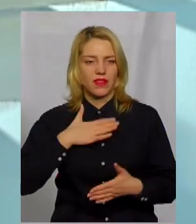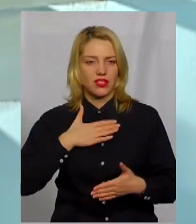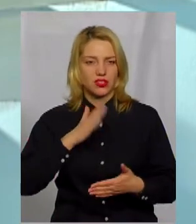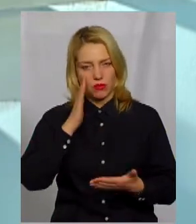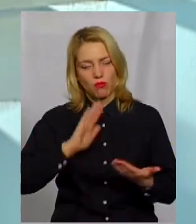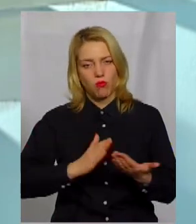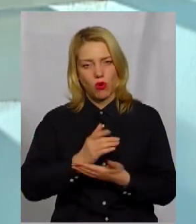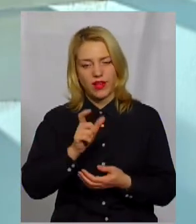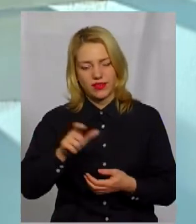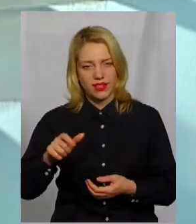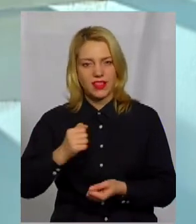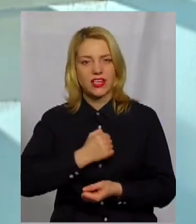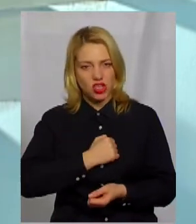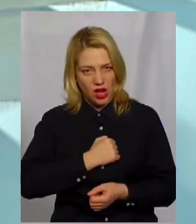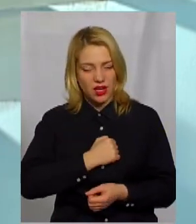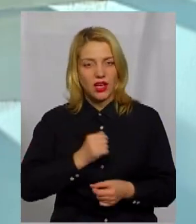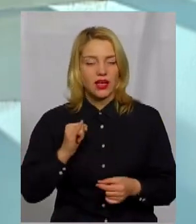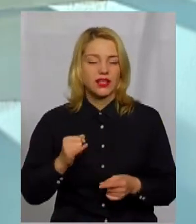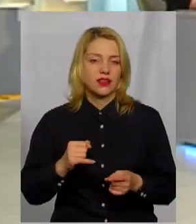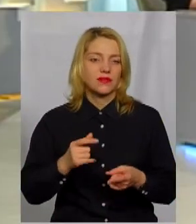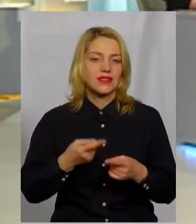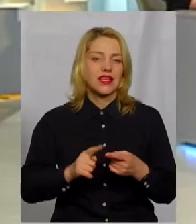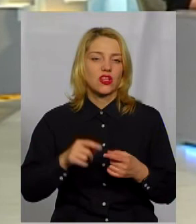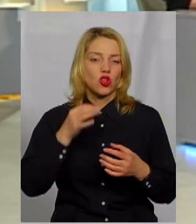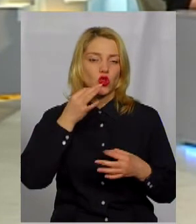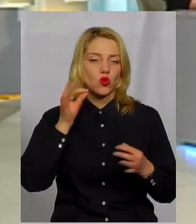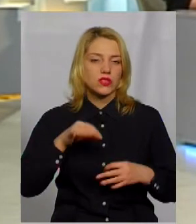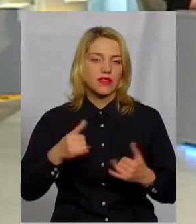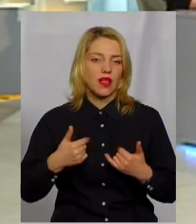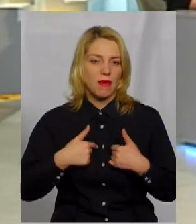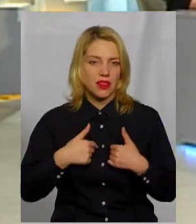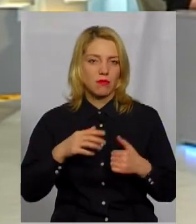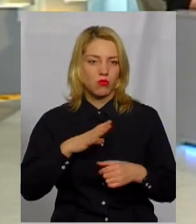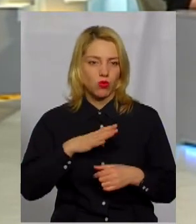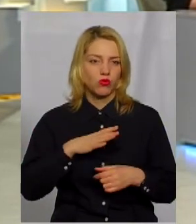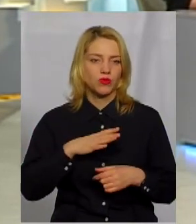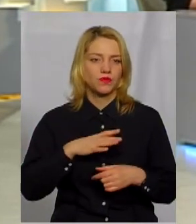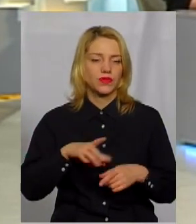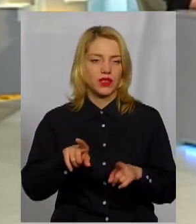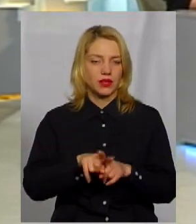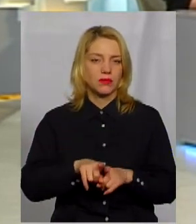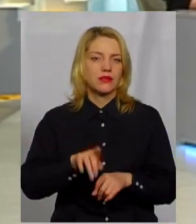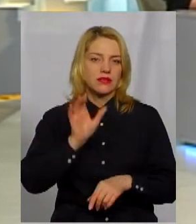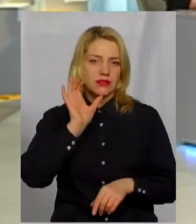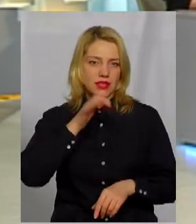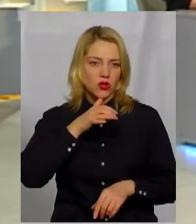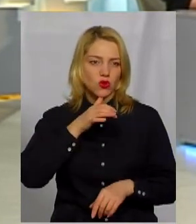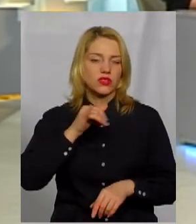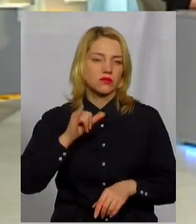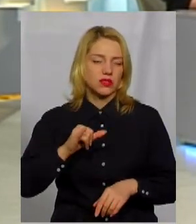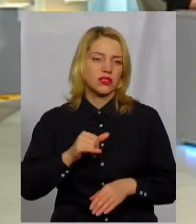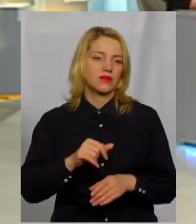політики, на жаль. І, звичайно, цей досвід, він для мене був дуже таким серйозним. І,